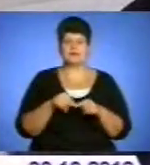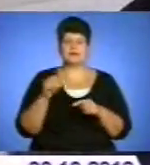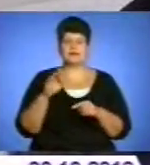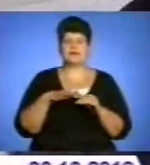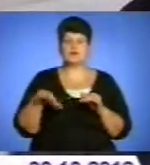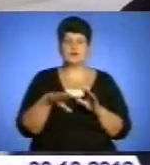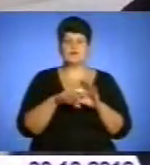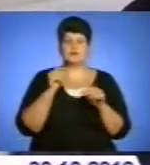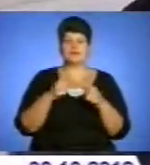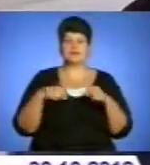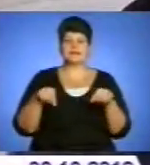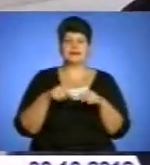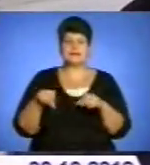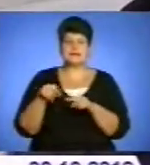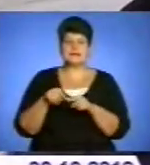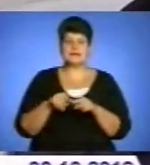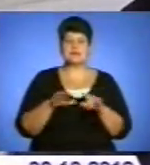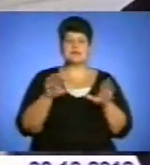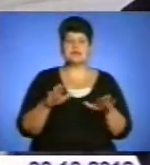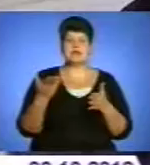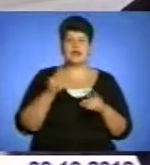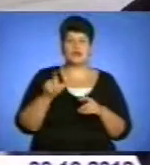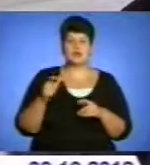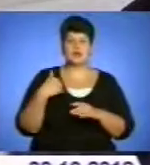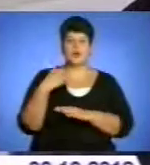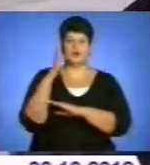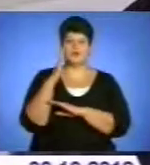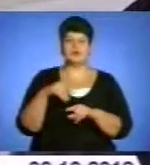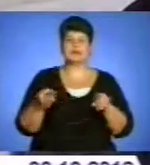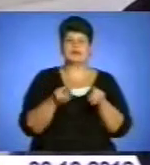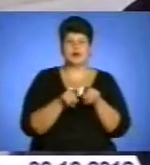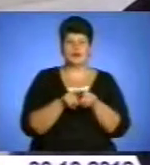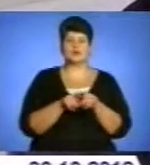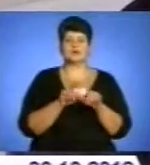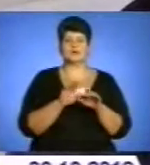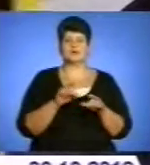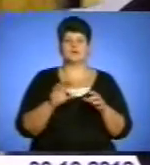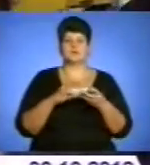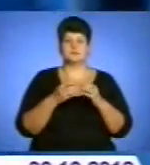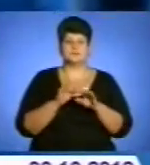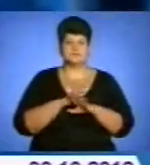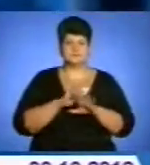місць, де люди голосували, також ніяких ДТР пригод допущено не було.